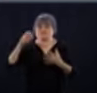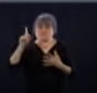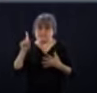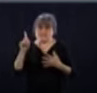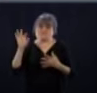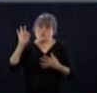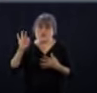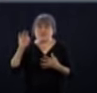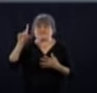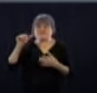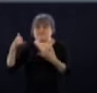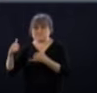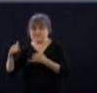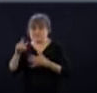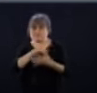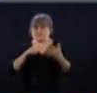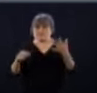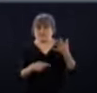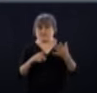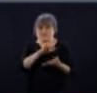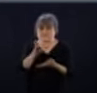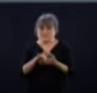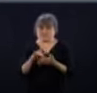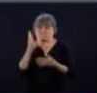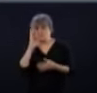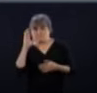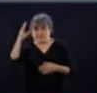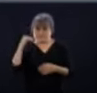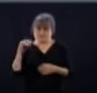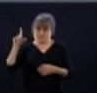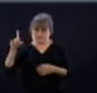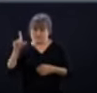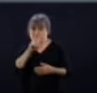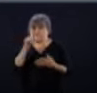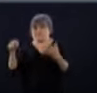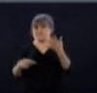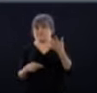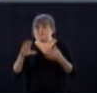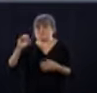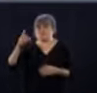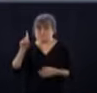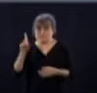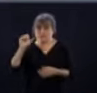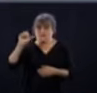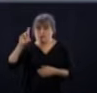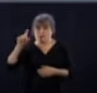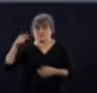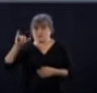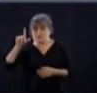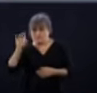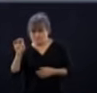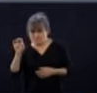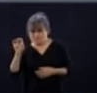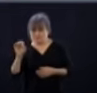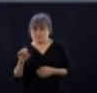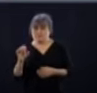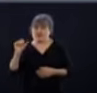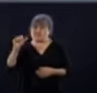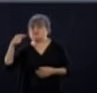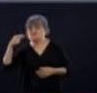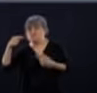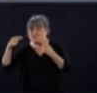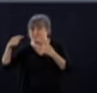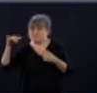le Centre d'hébergement de Saint-Laurent, le CHSLD Argyle, Argile, et le